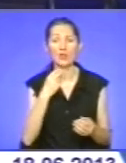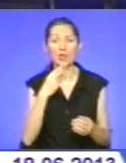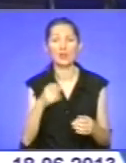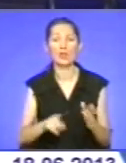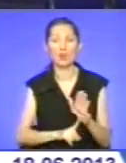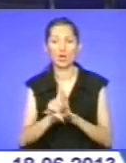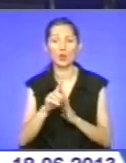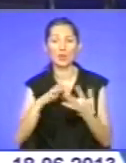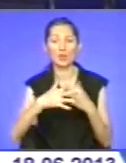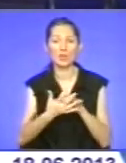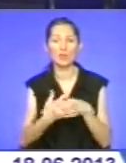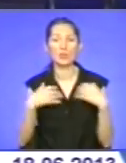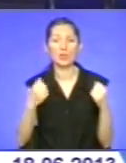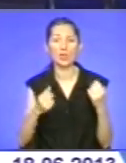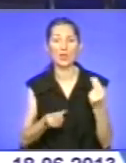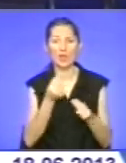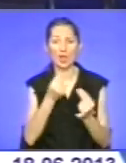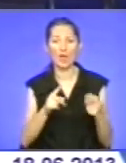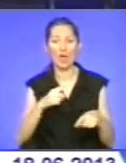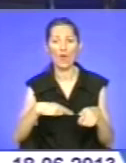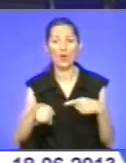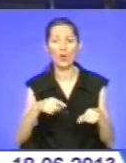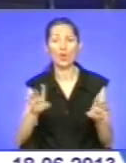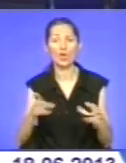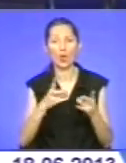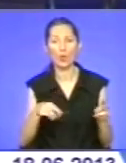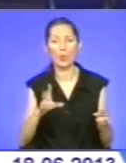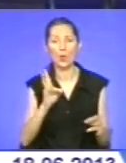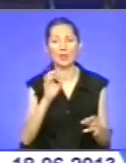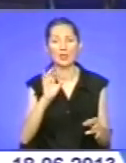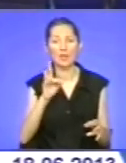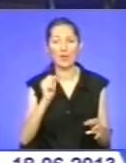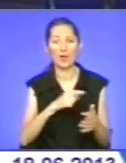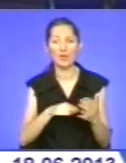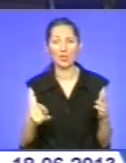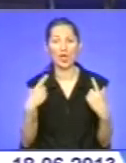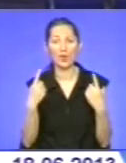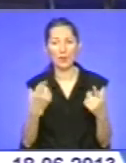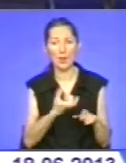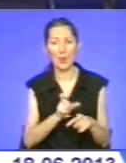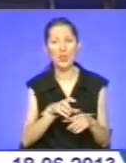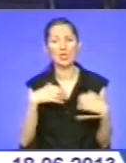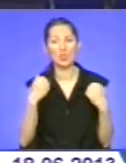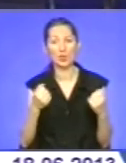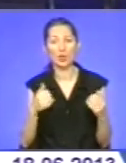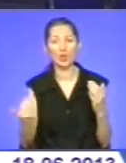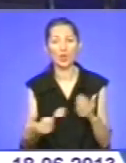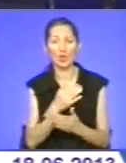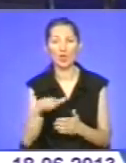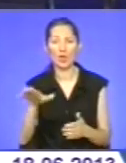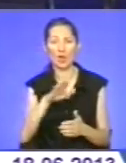спортивні ігри. Футбольний клуб «Нива» візначає ювілей. Більше про спортивні новини краю дізнавалася Олена Грисименко.